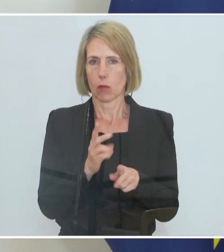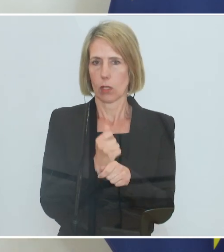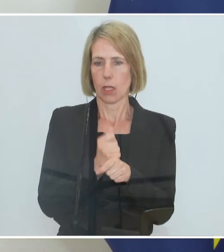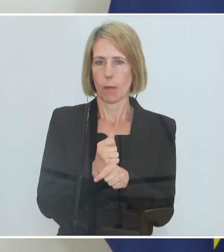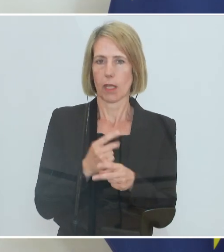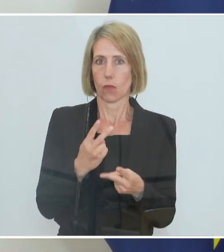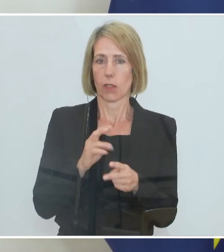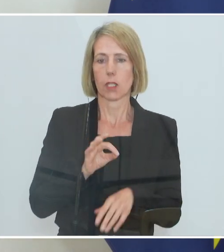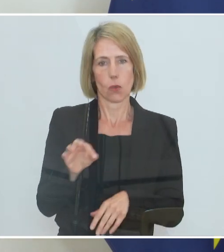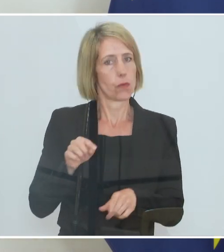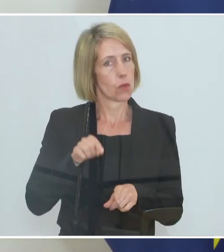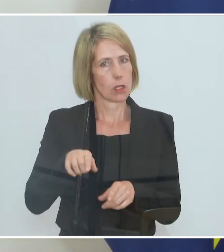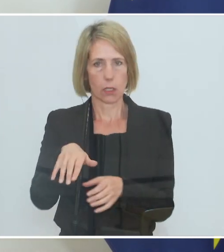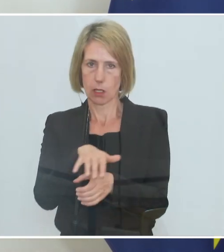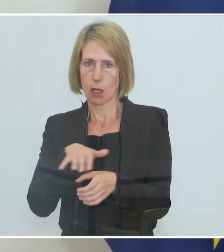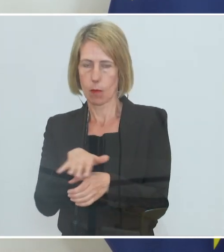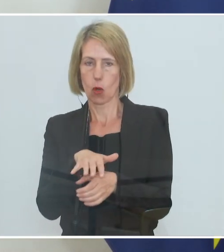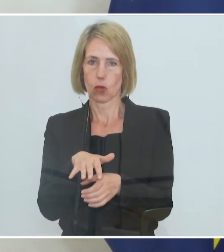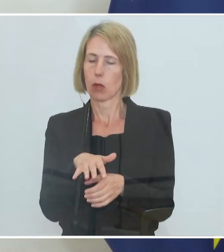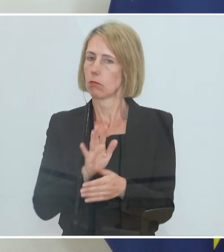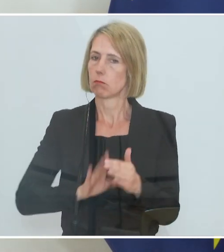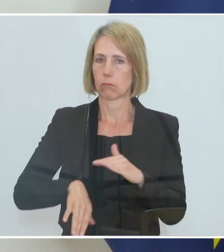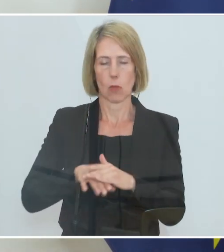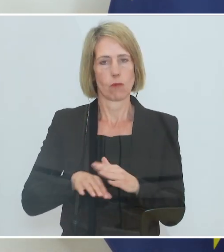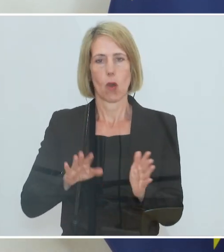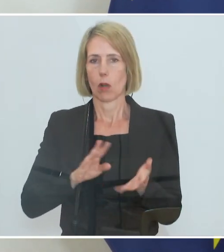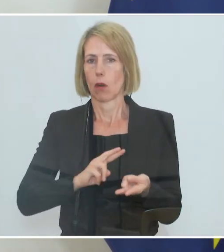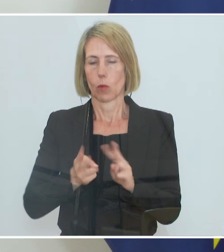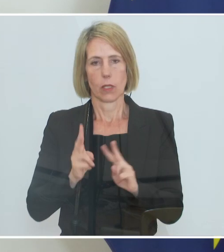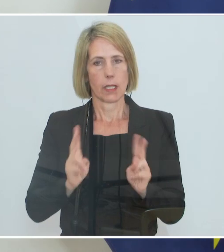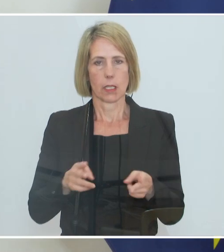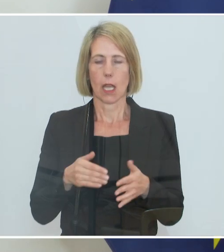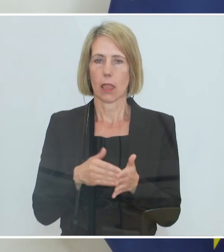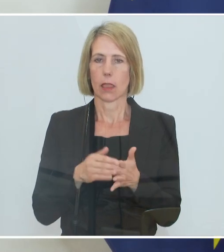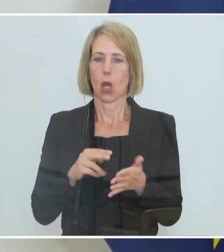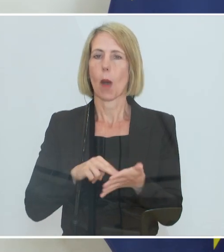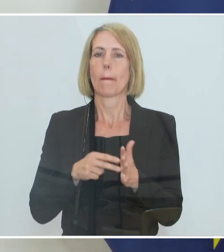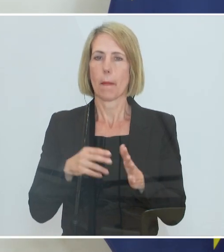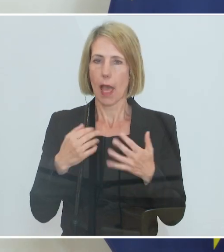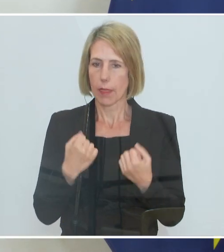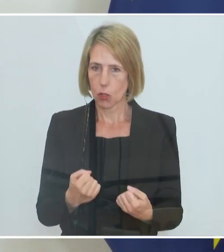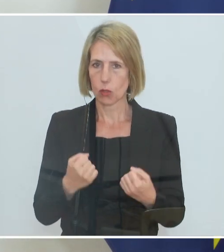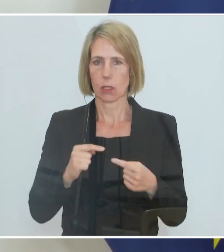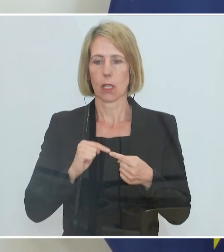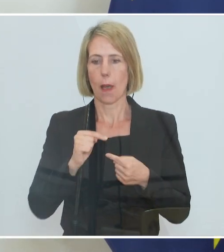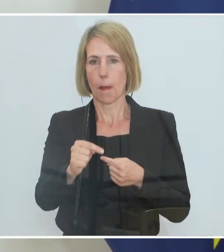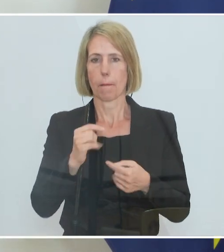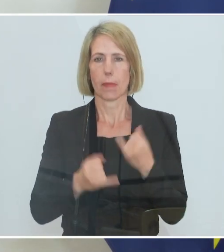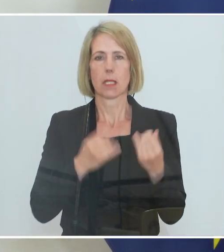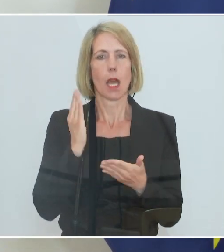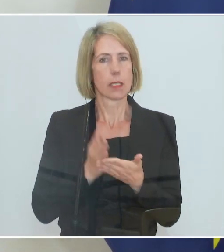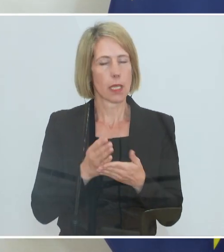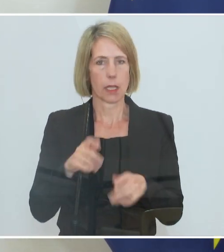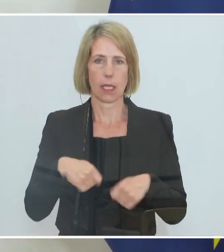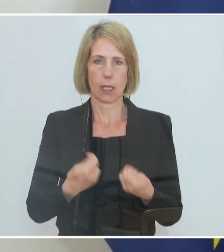allen Funktionalitäten beizubehalten, das umzusetzen. Damit gibt es für die Planungs und Rechtssicherheit bis zum Jahresende. Dafür sind wir dankbar